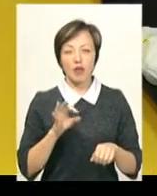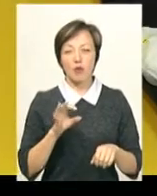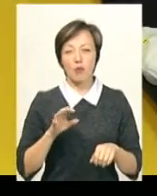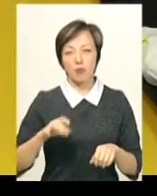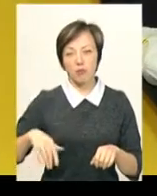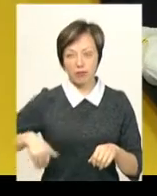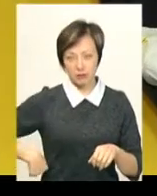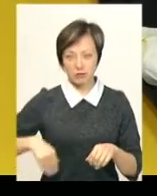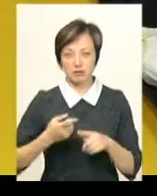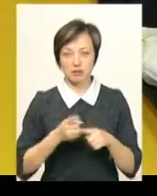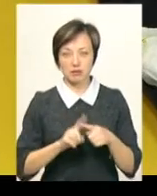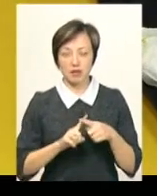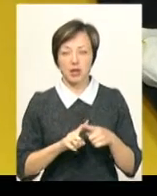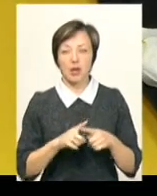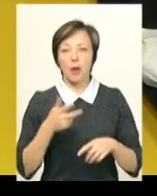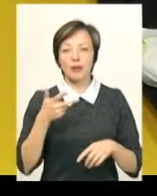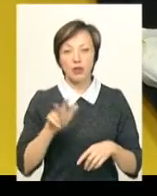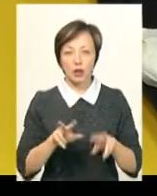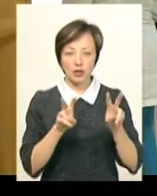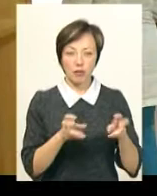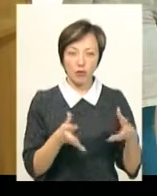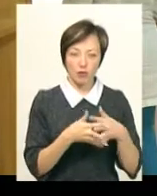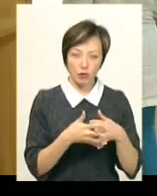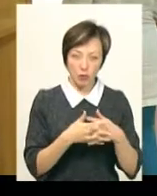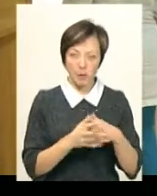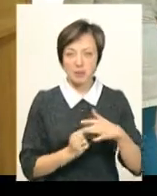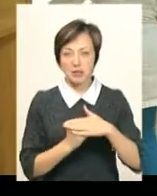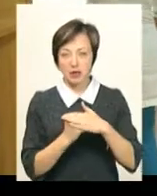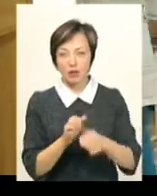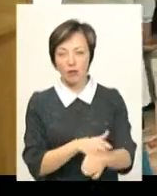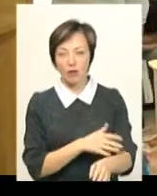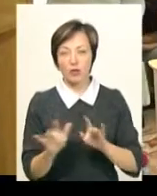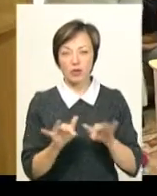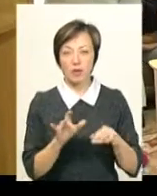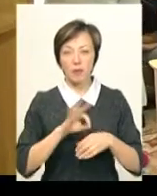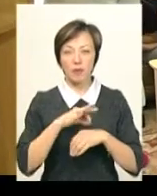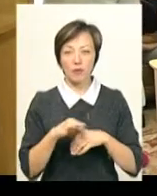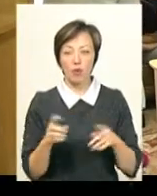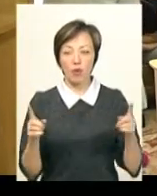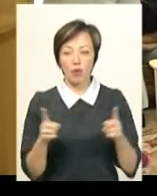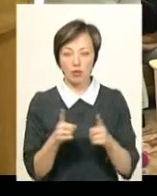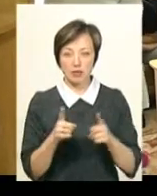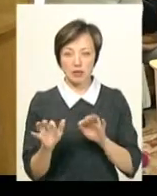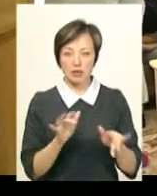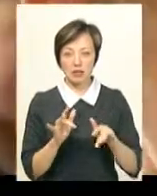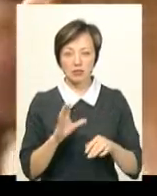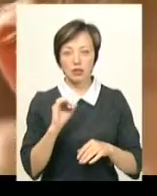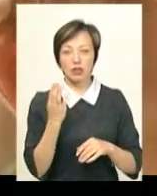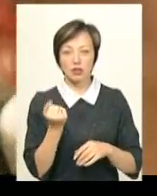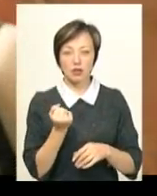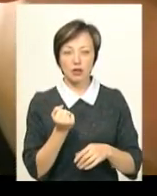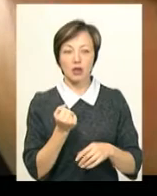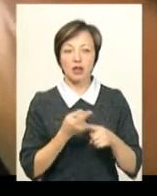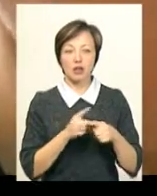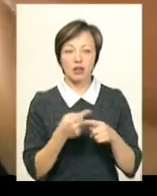Інсулін, за словами хлопца, є трьох типів. Комбінований, базальний – довгої дії, та болісний – короткої дії. Сашко отримує болісні та